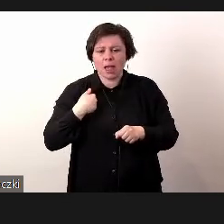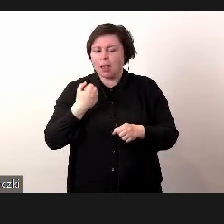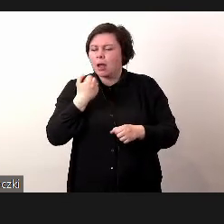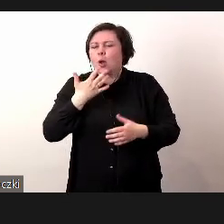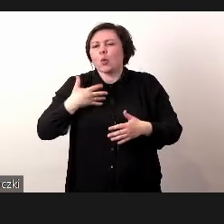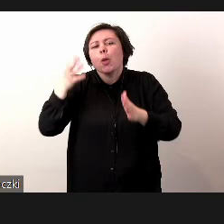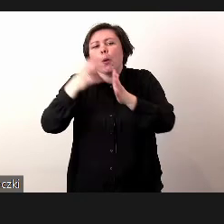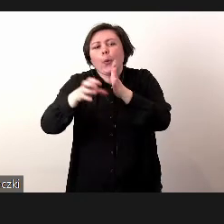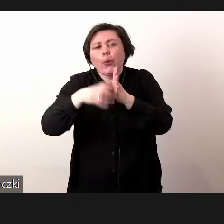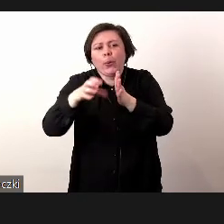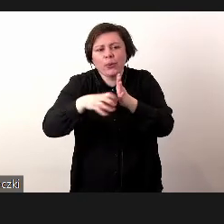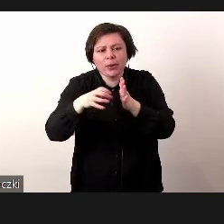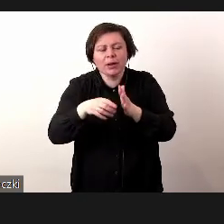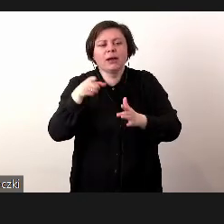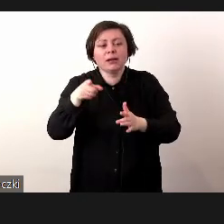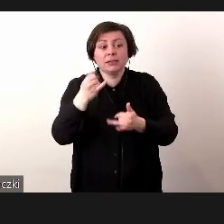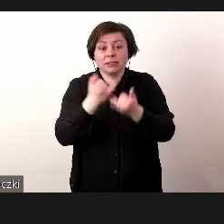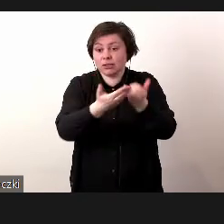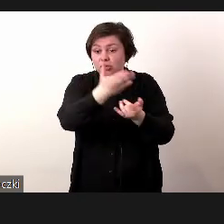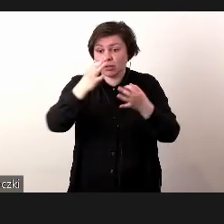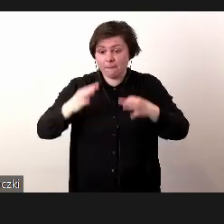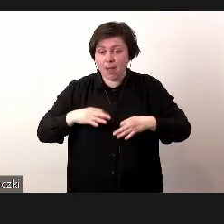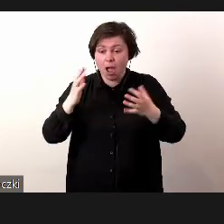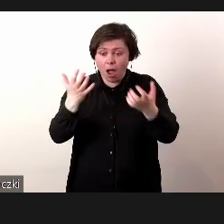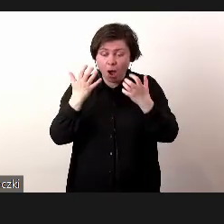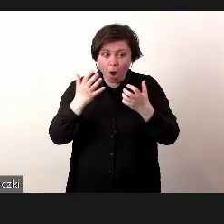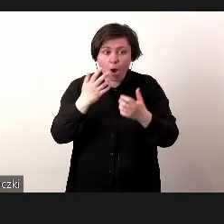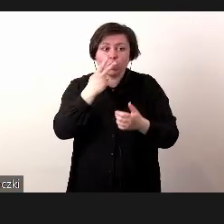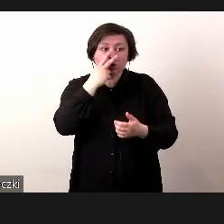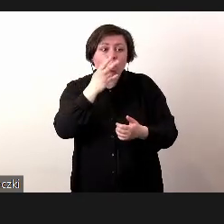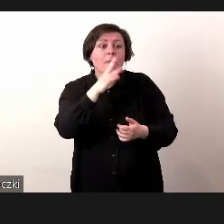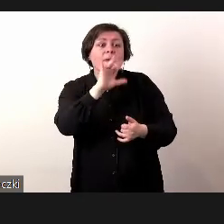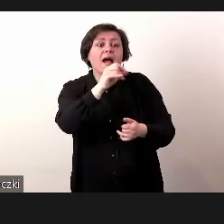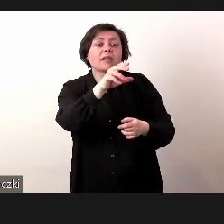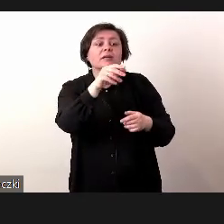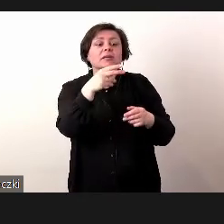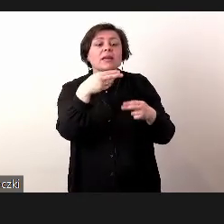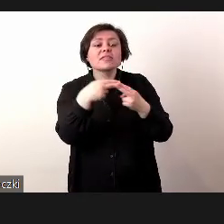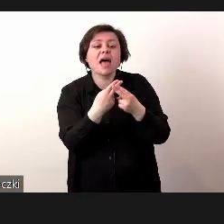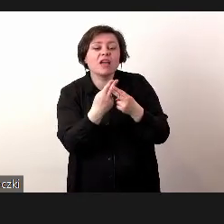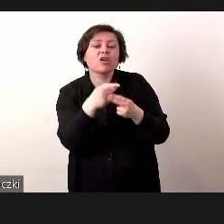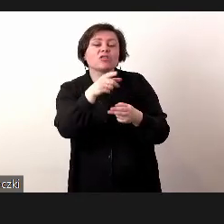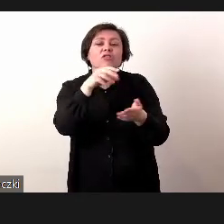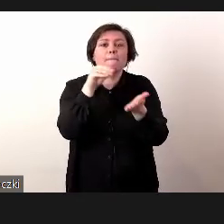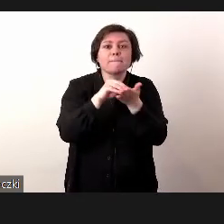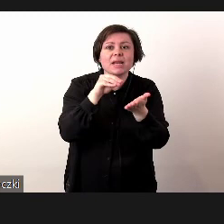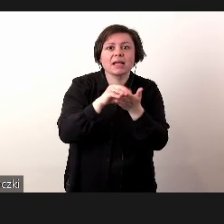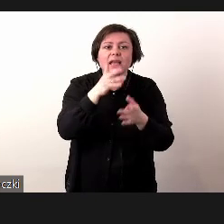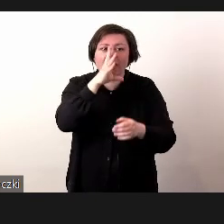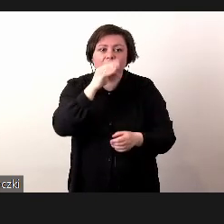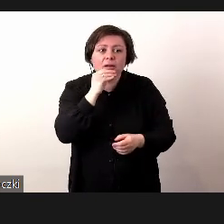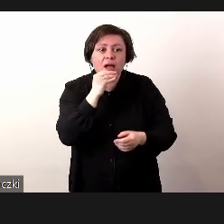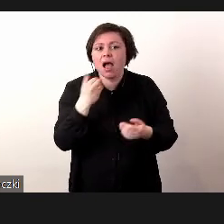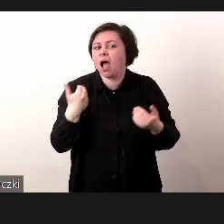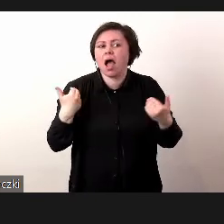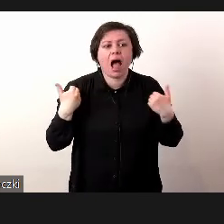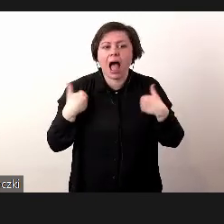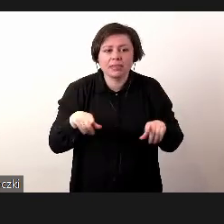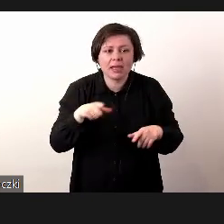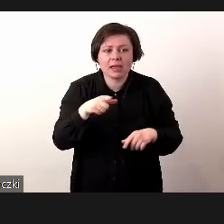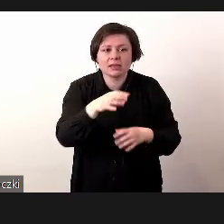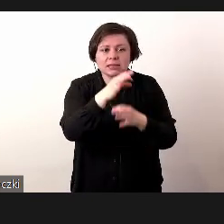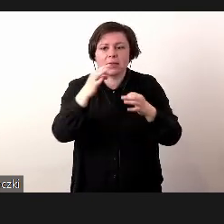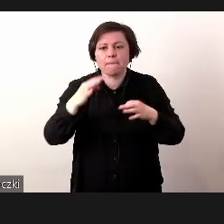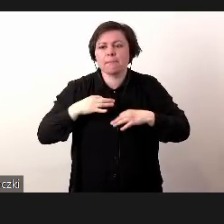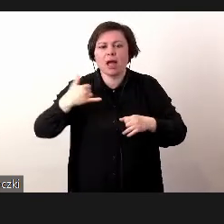strasznym gadułą, to oczywiście jeżeli Państwo mają ochotę zobaczyć, jak to narzędzie wygląda w praktyce, a nie chcą Państwo do mnie